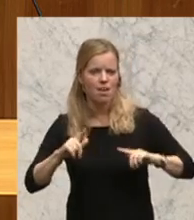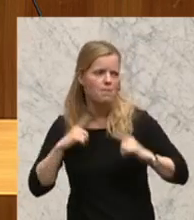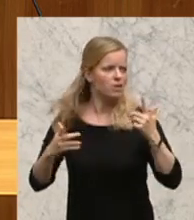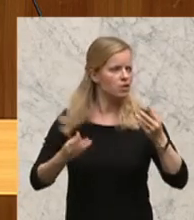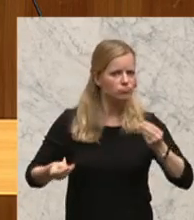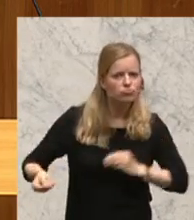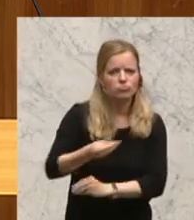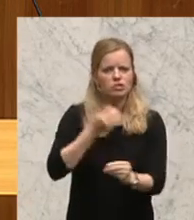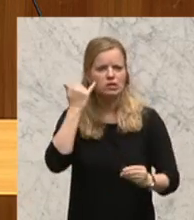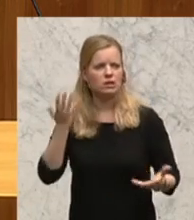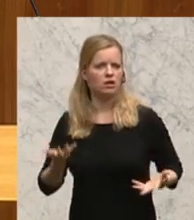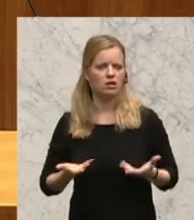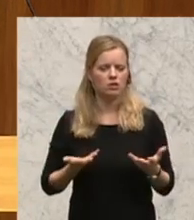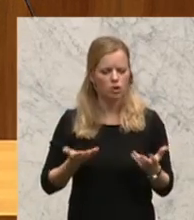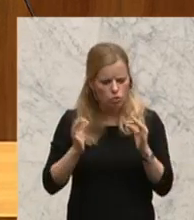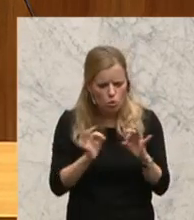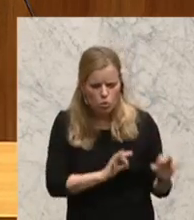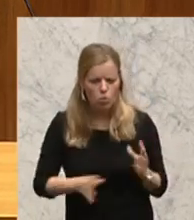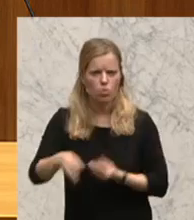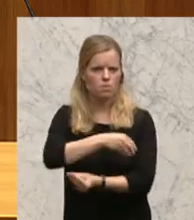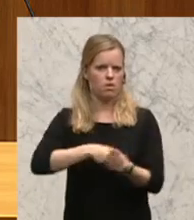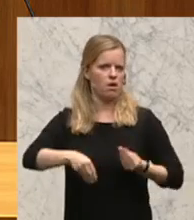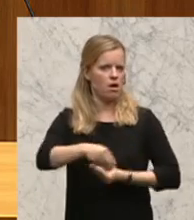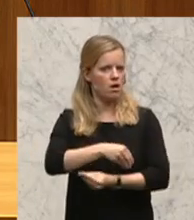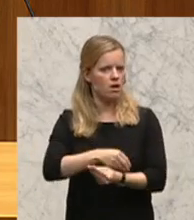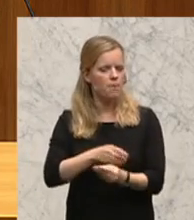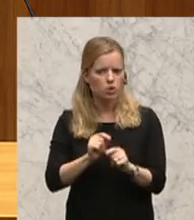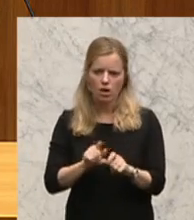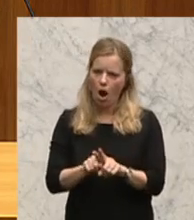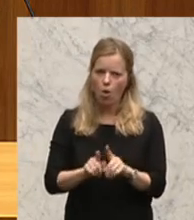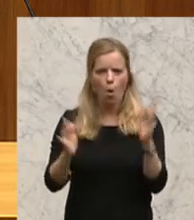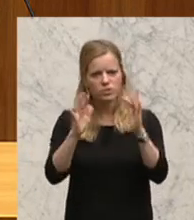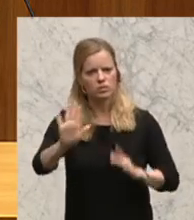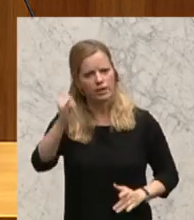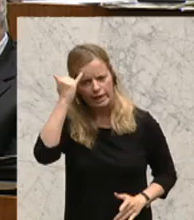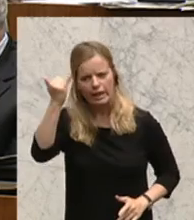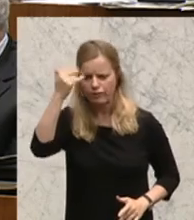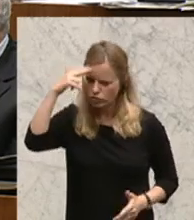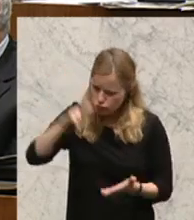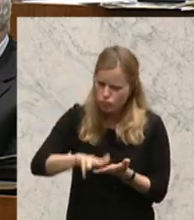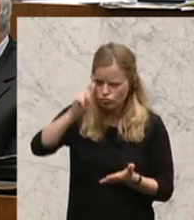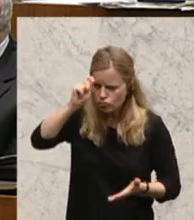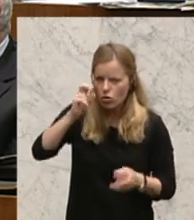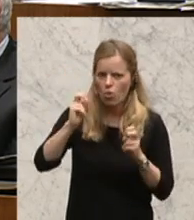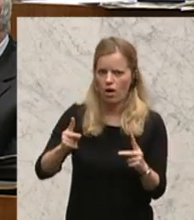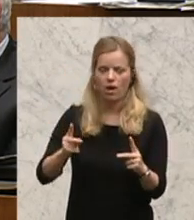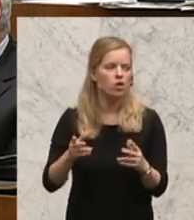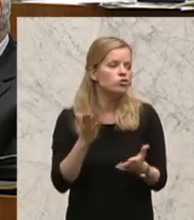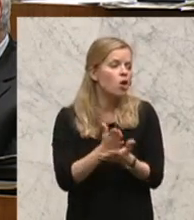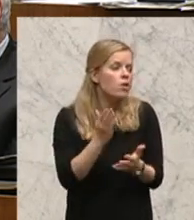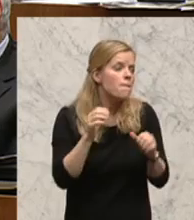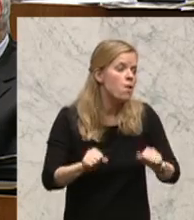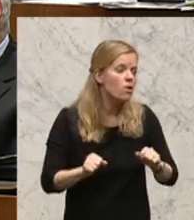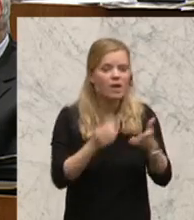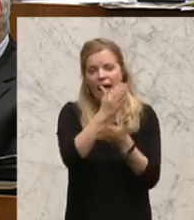einen ordentlichen Umgang miteinander. Und das heißt auch, die Ideen der Opposition zu würdigen. Es kann schon sein, dass die Hälfte Ihnen vielleicht nicht feilt.